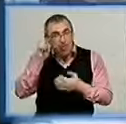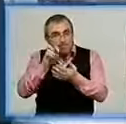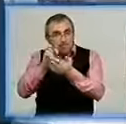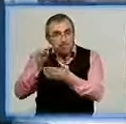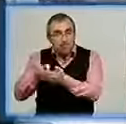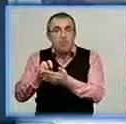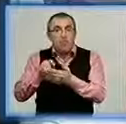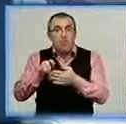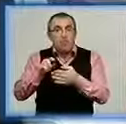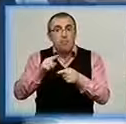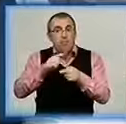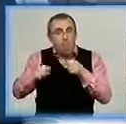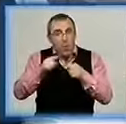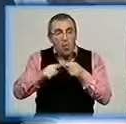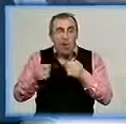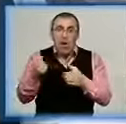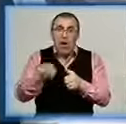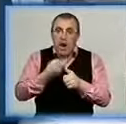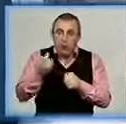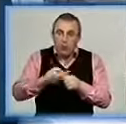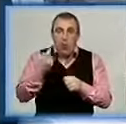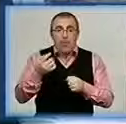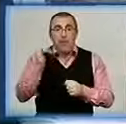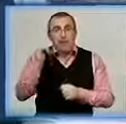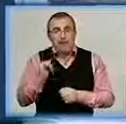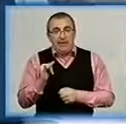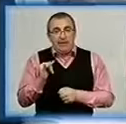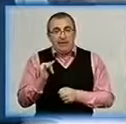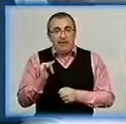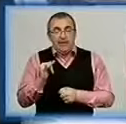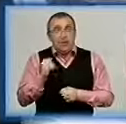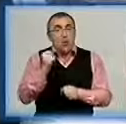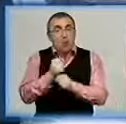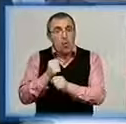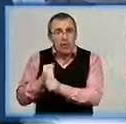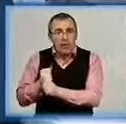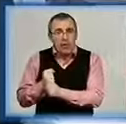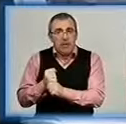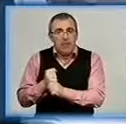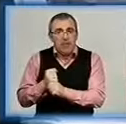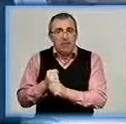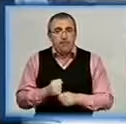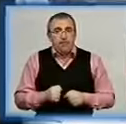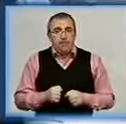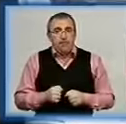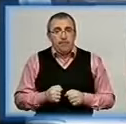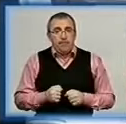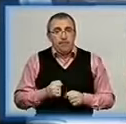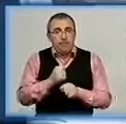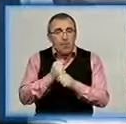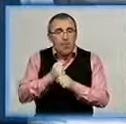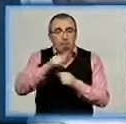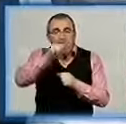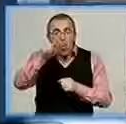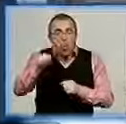морквинкою, картоплею і робила округлі